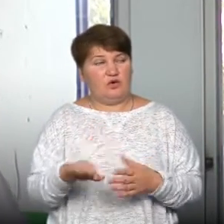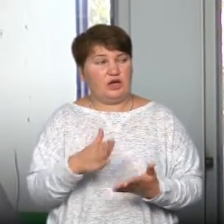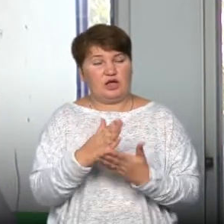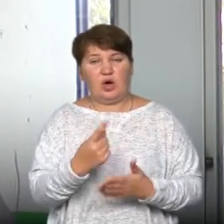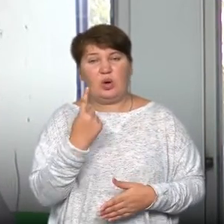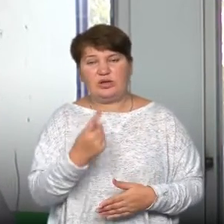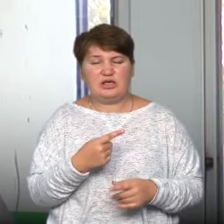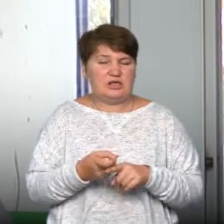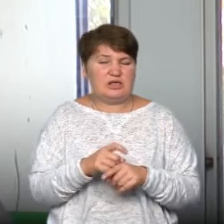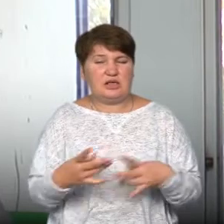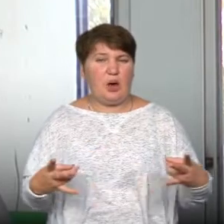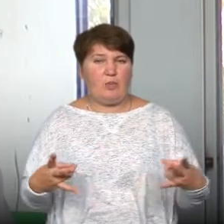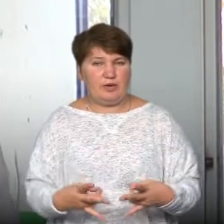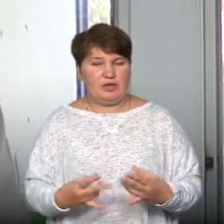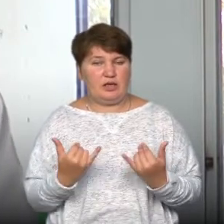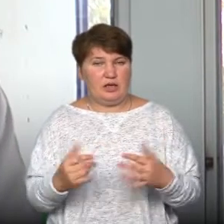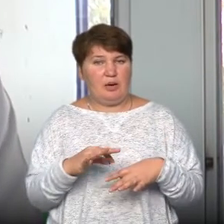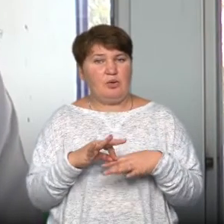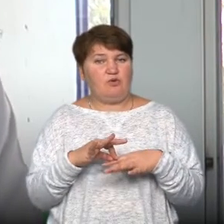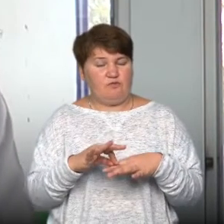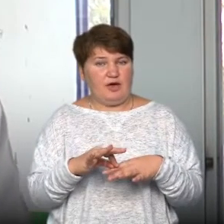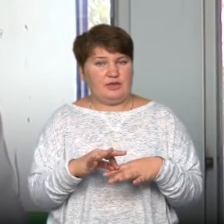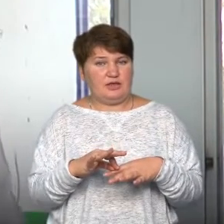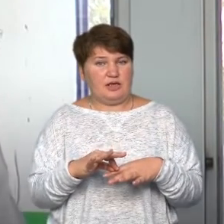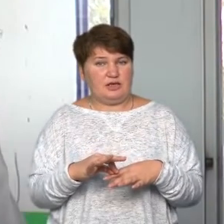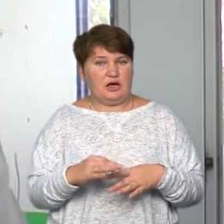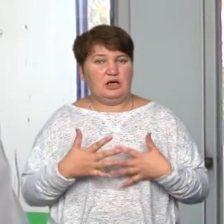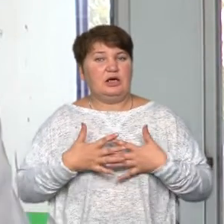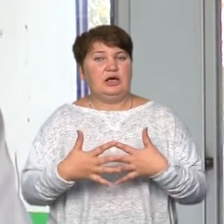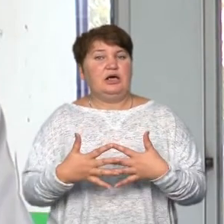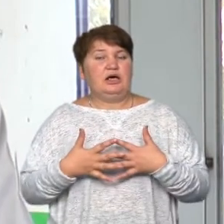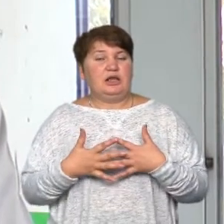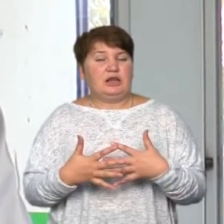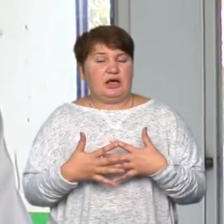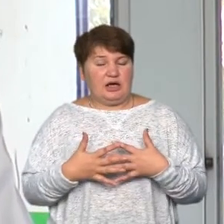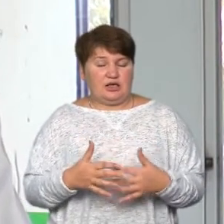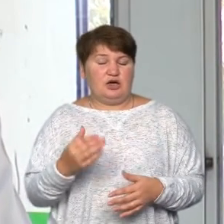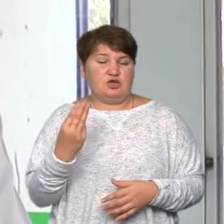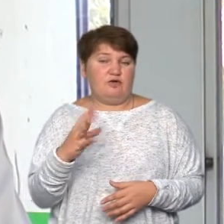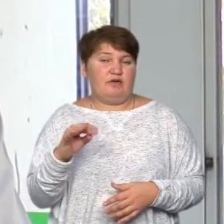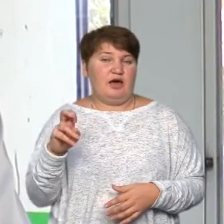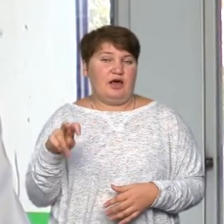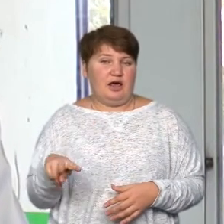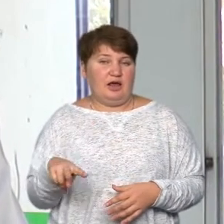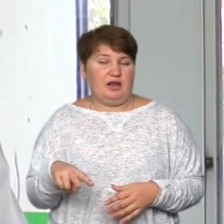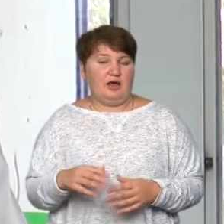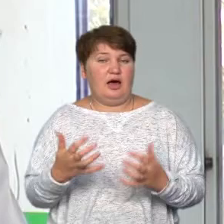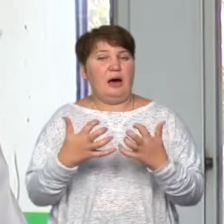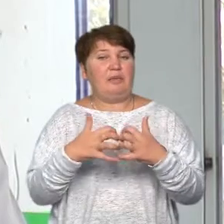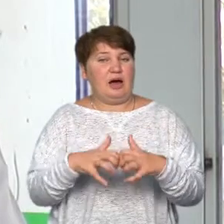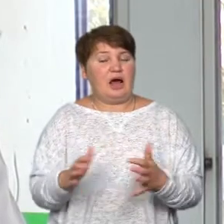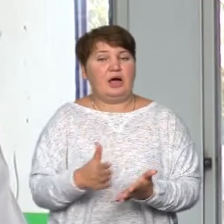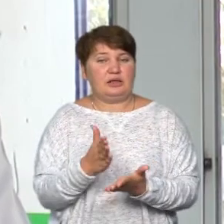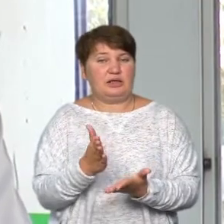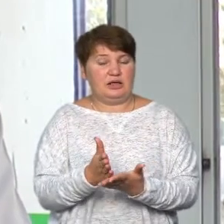необхідних для проведення ШВЛ апарат. Є